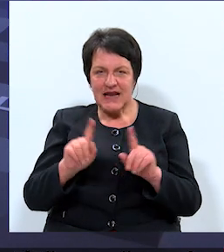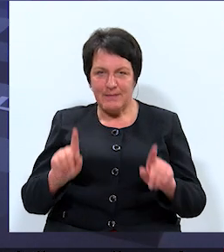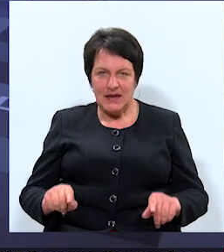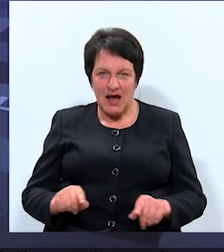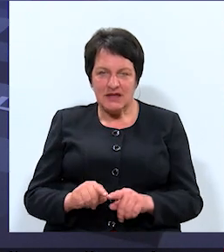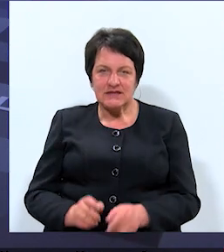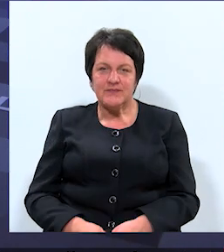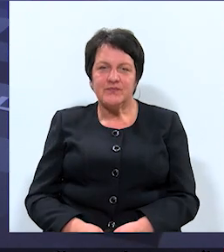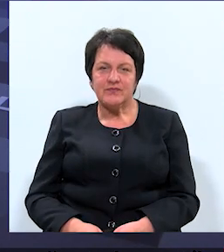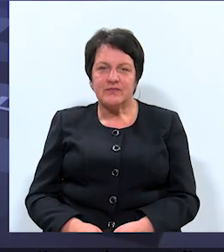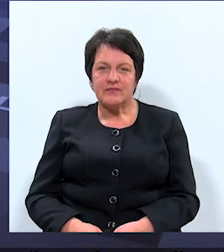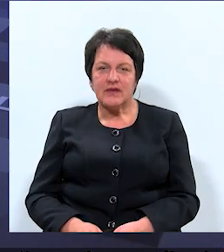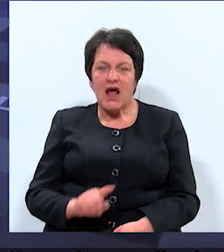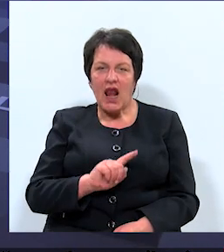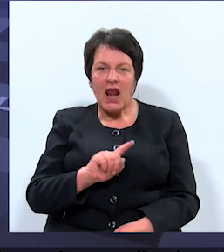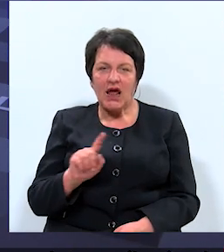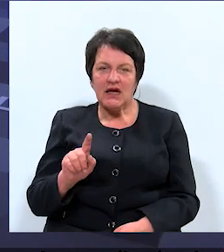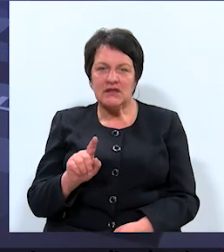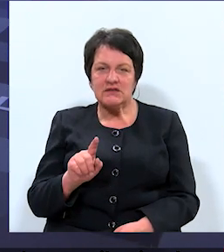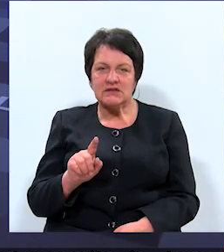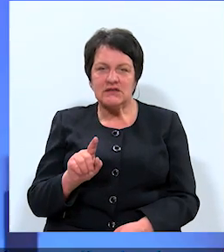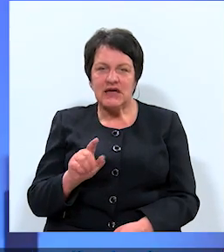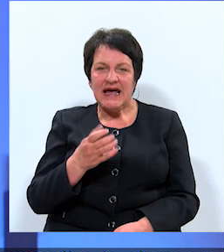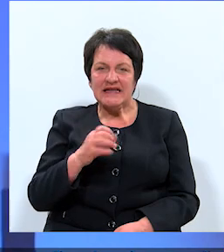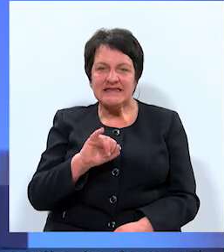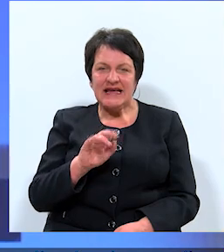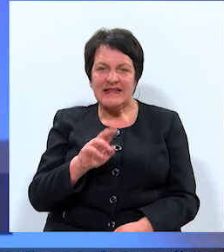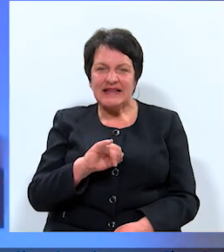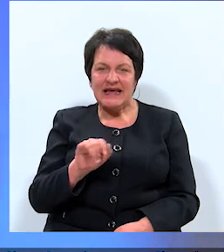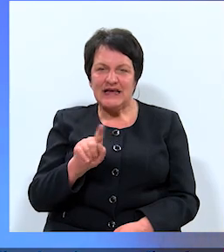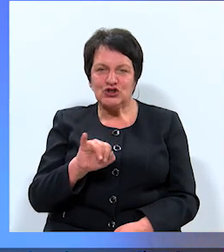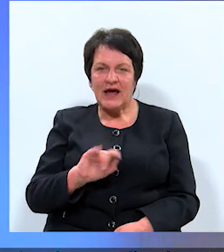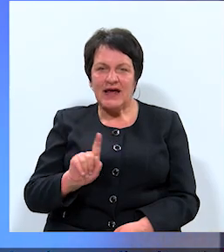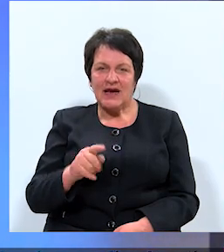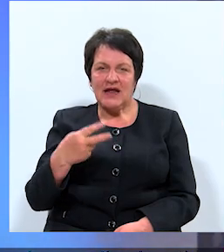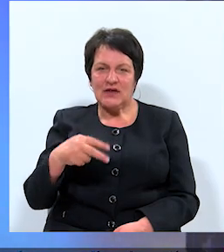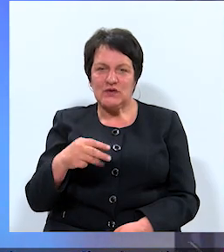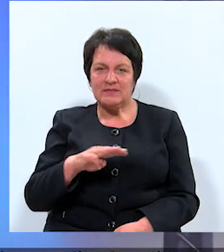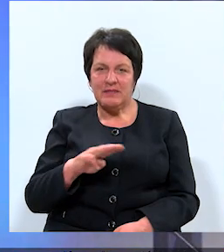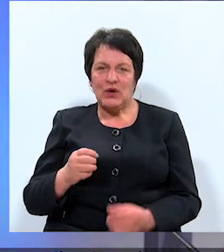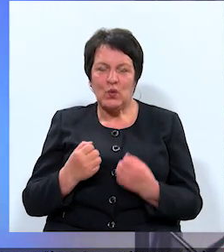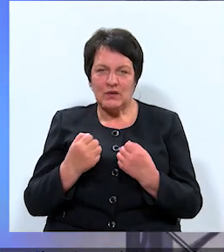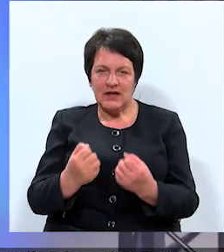Tātātā līdz cīnīši demenis pagastai ir 20 minūtes.